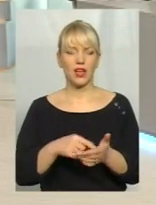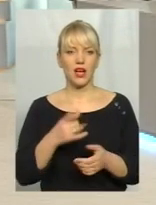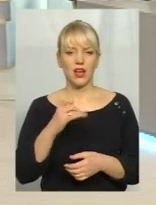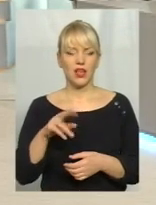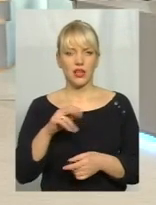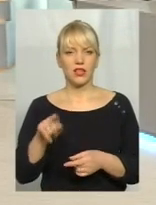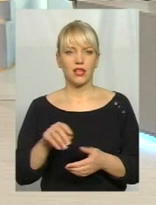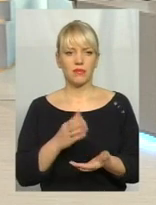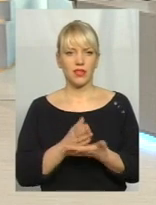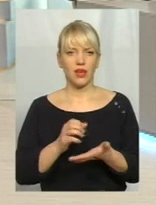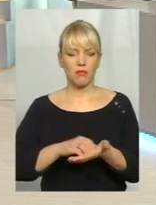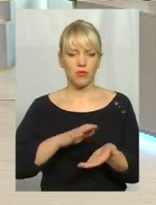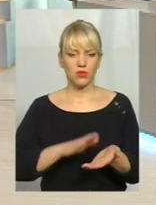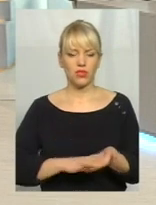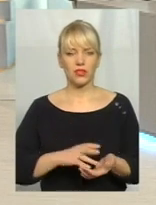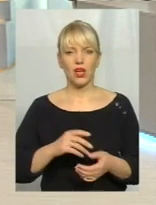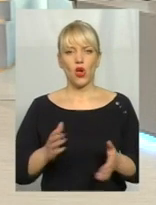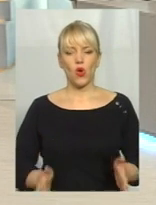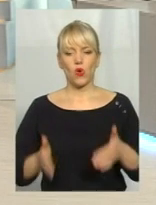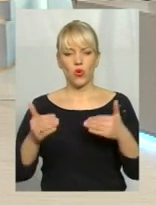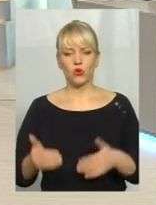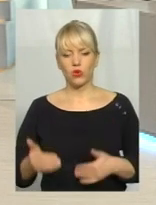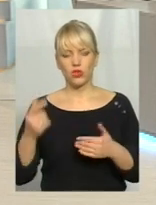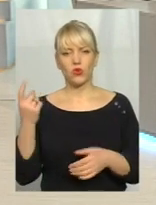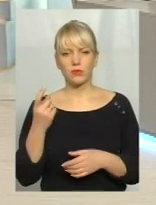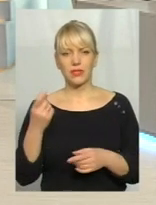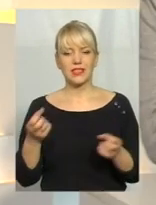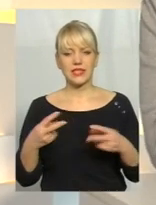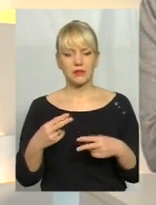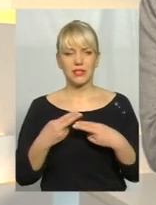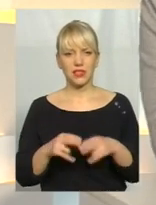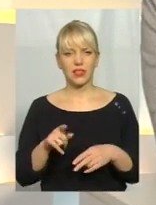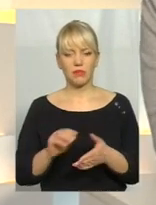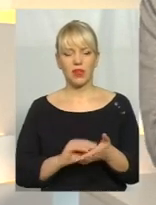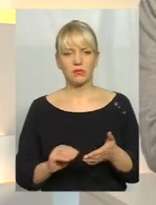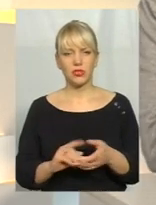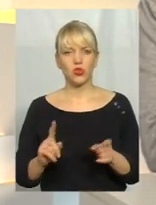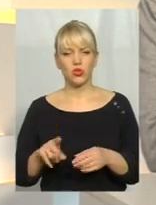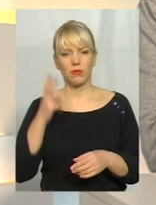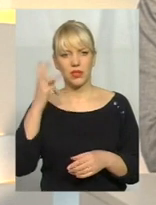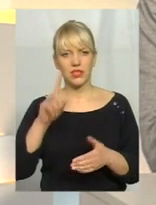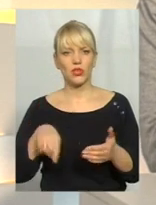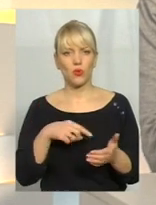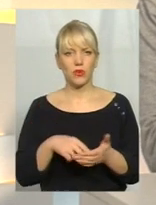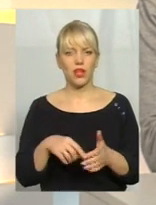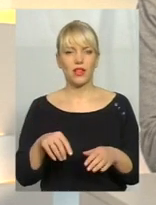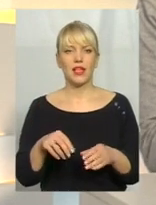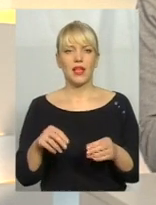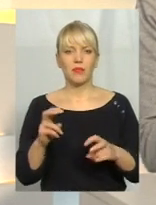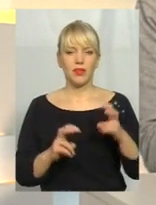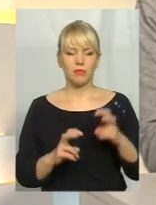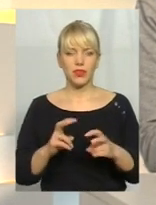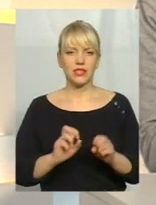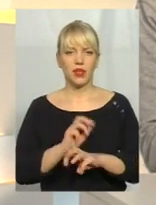і там є такий пункт контейнер, енергогосподарство та спецтехніка, там написано. Хмельницький комунальний підприємство спецкомундран